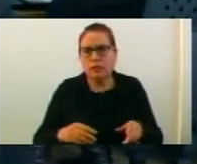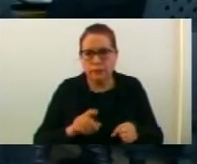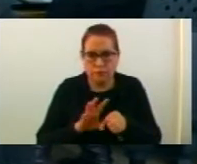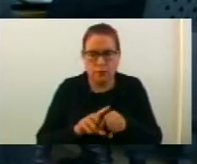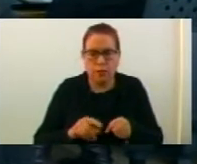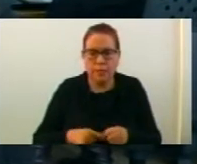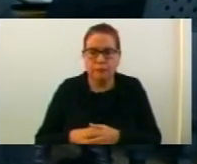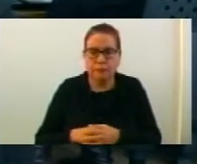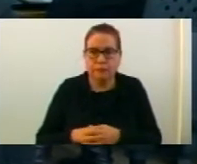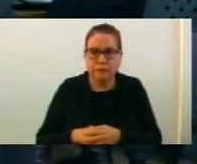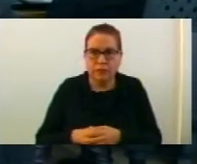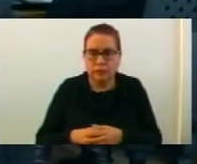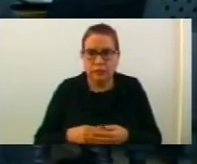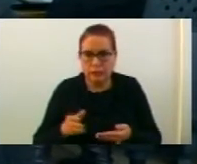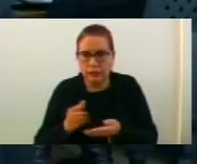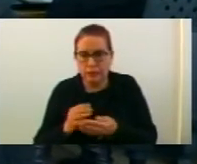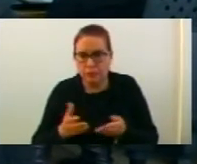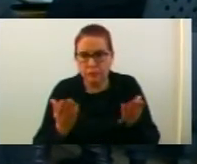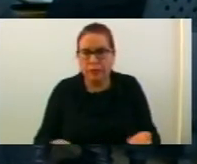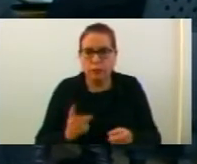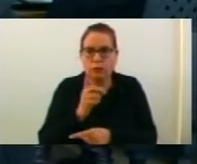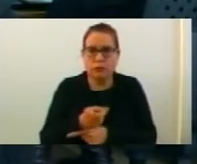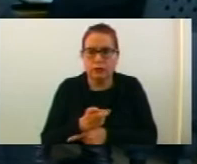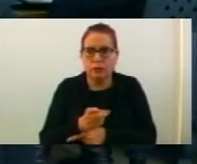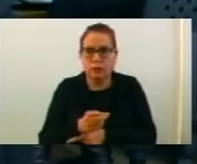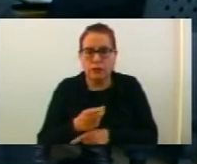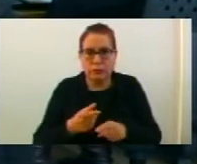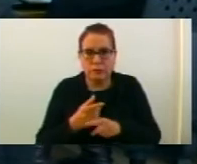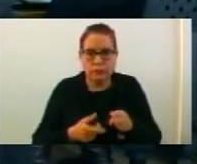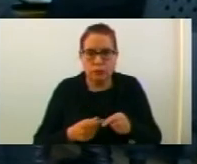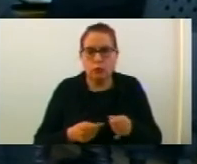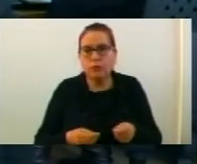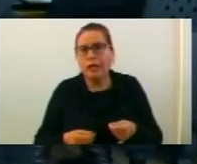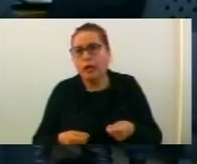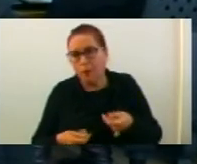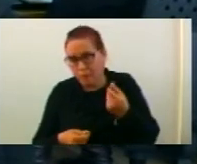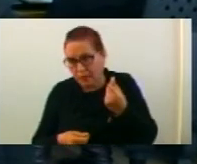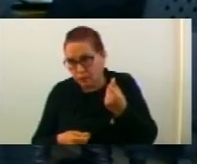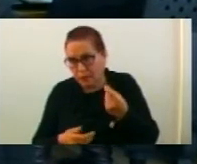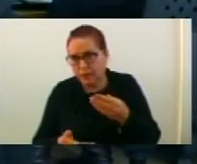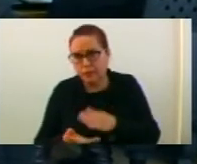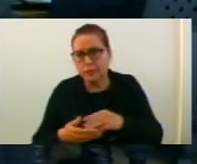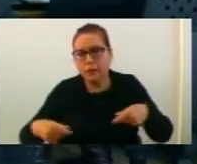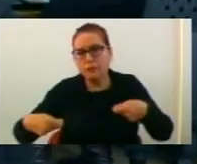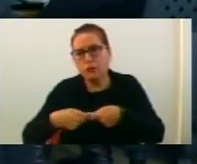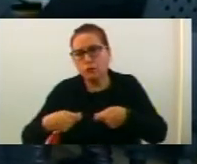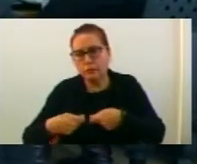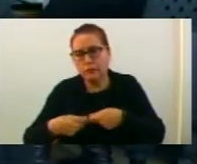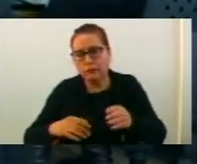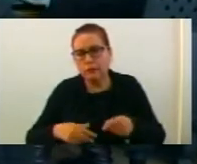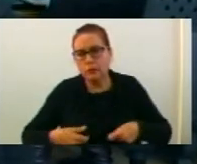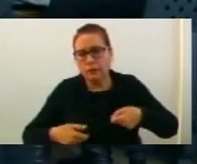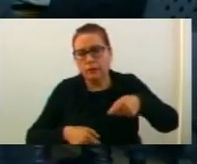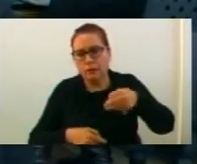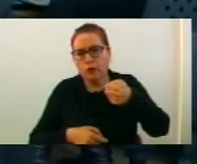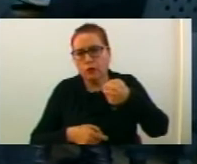година ја разгледа предлог од луката за субвенционирање на делот на доместокот за приклучување на дистрибутивниот гасоводен